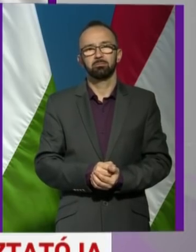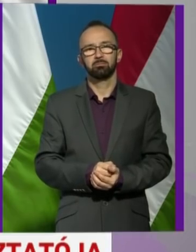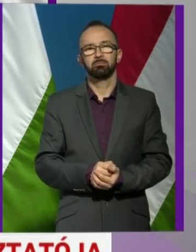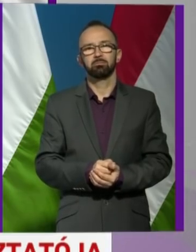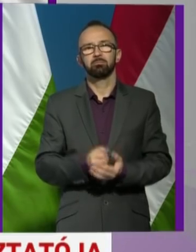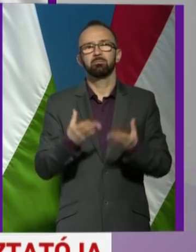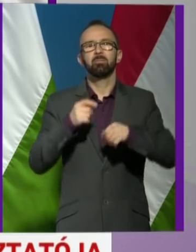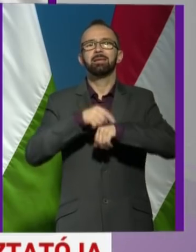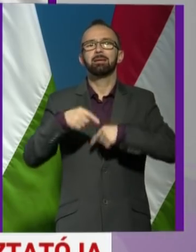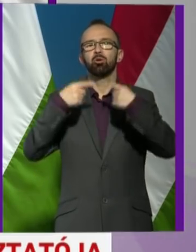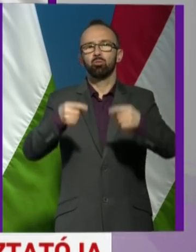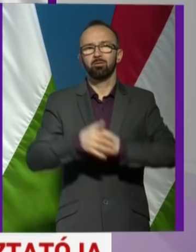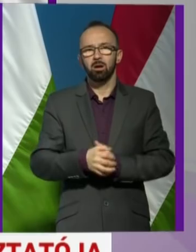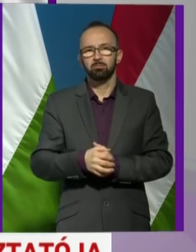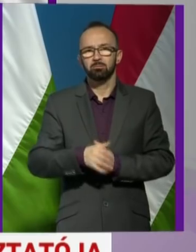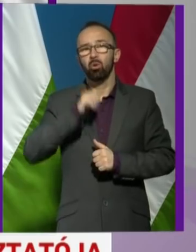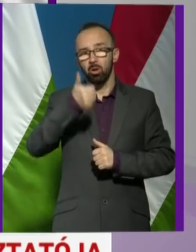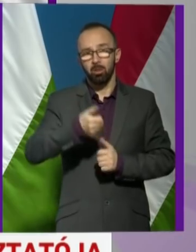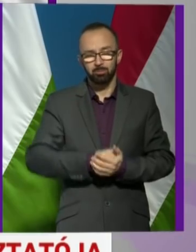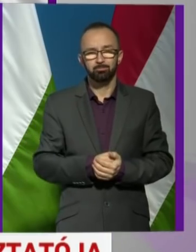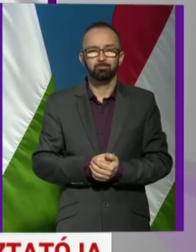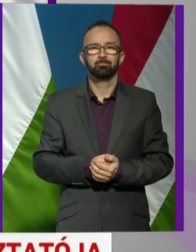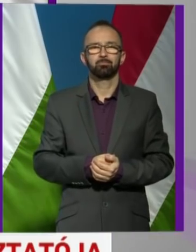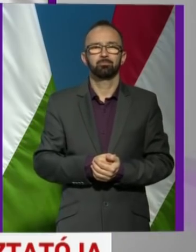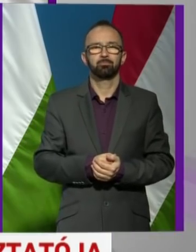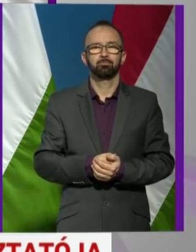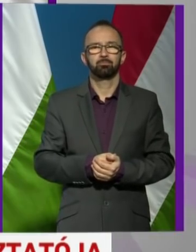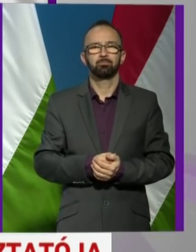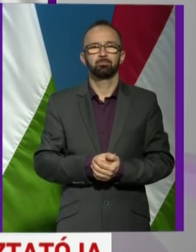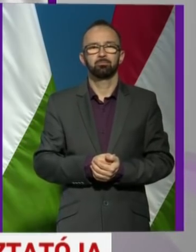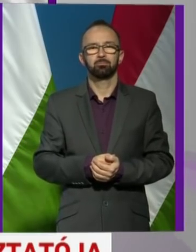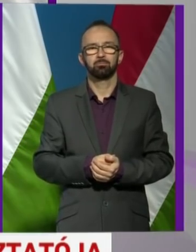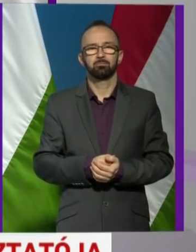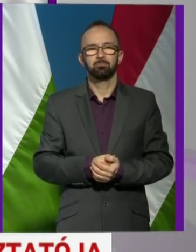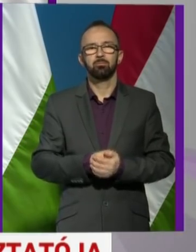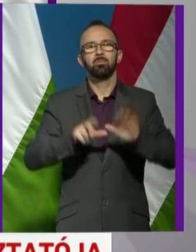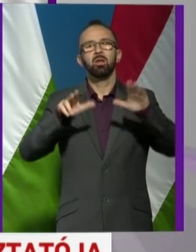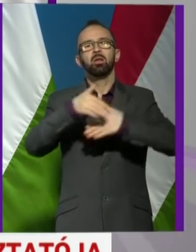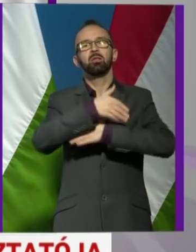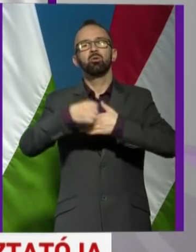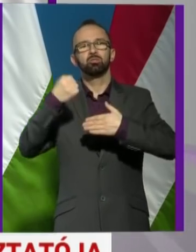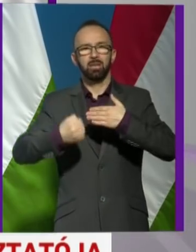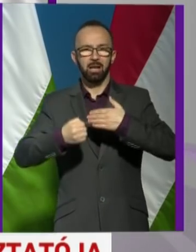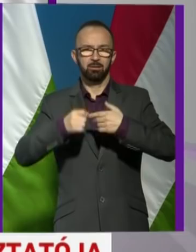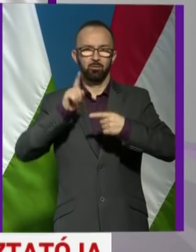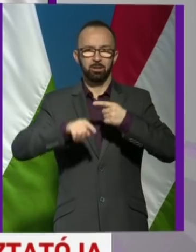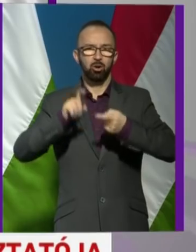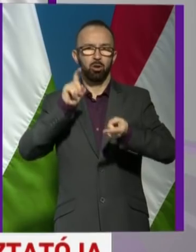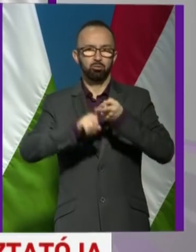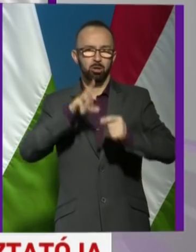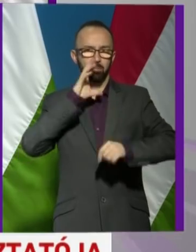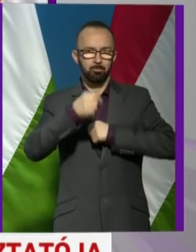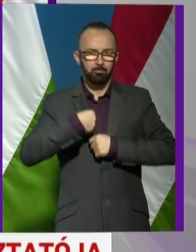Holnap. Holnap? Igen. A 8 milliárd forinttal kapcsolatosan